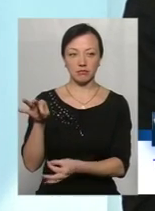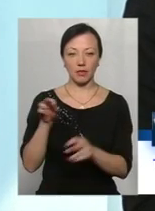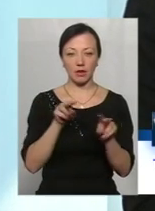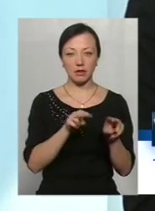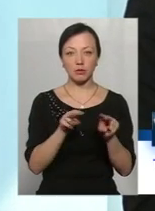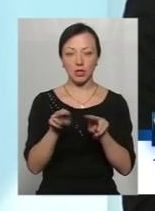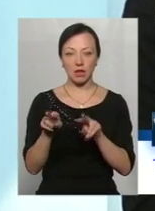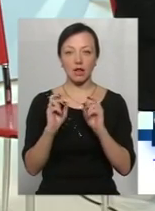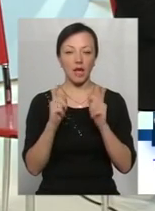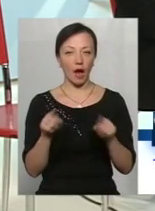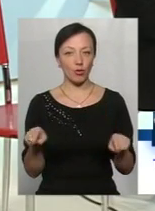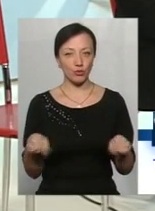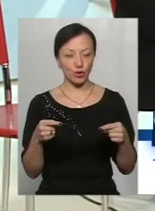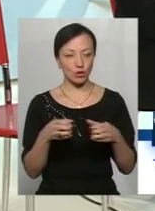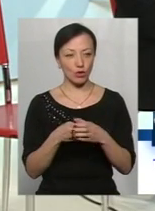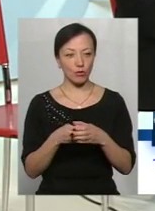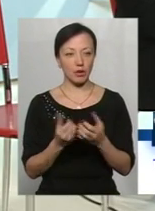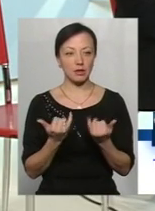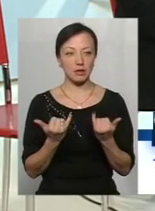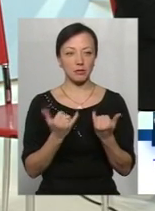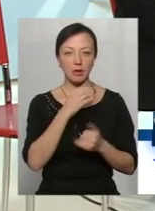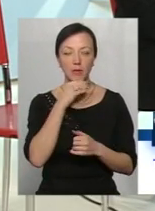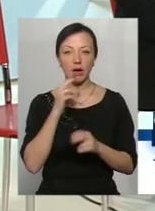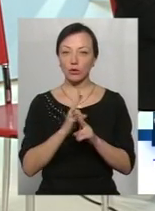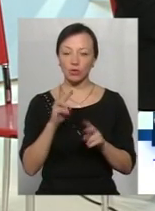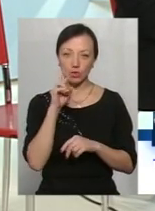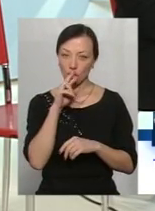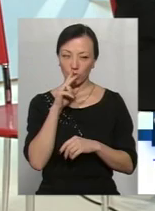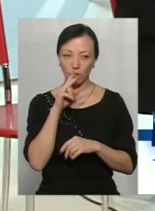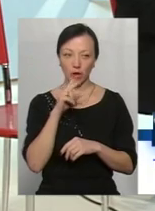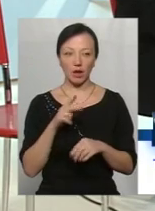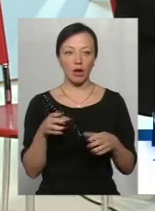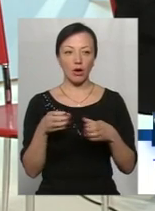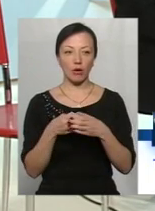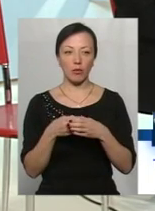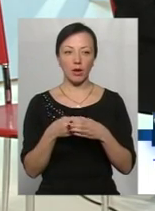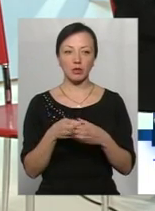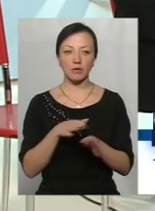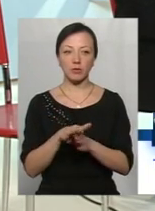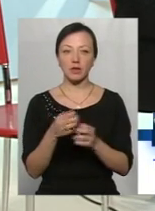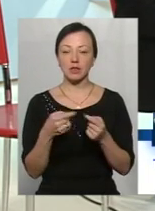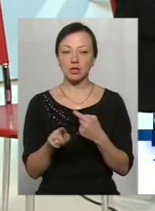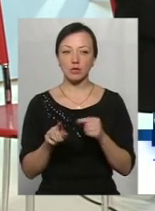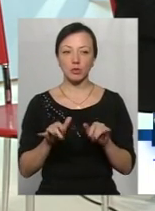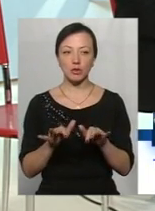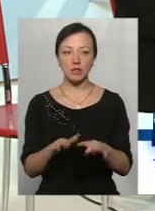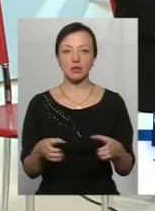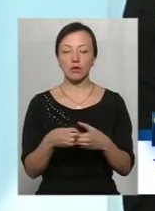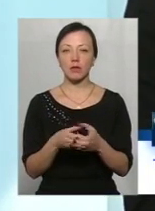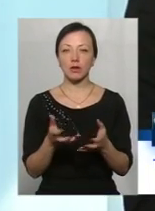як утворюється громади. Вони тепер багато хто жалкує, тому що в громадах вже відбуваються інші процеси, громади отримали